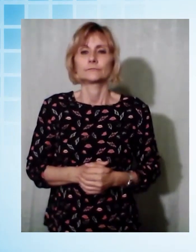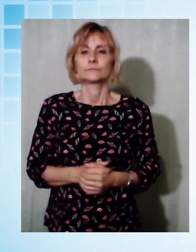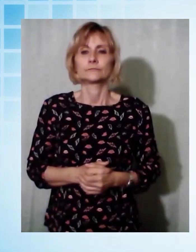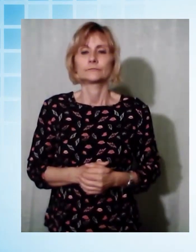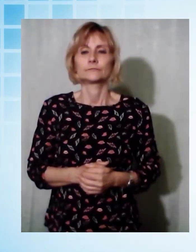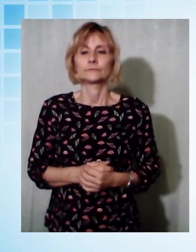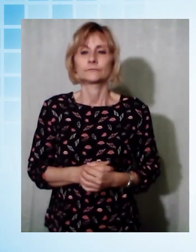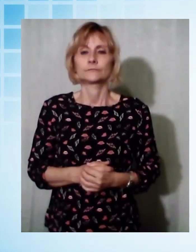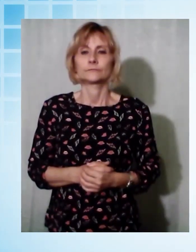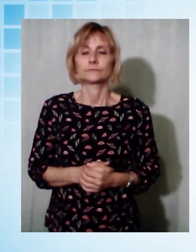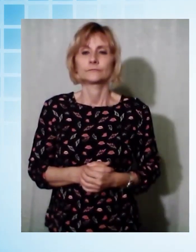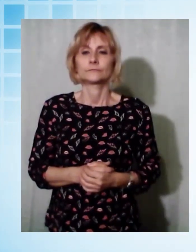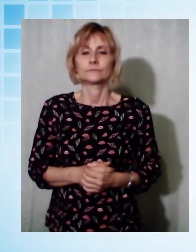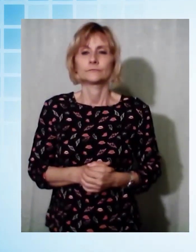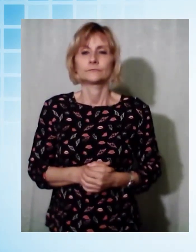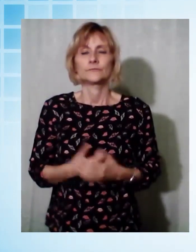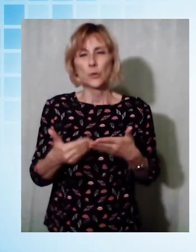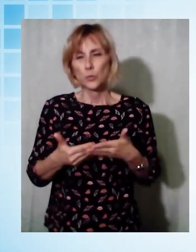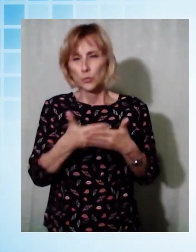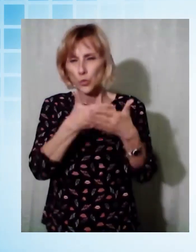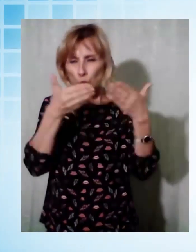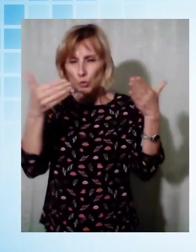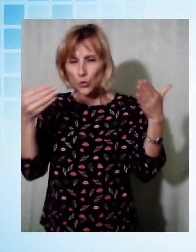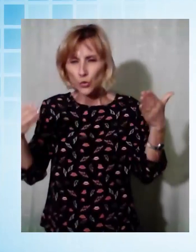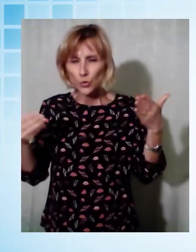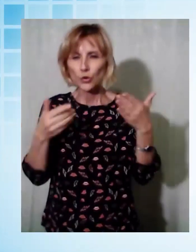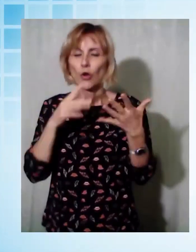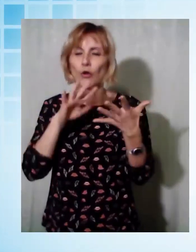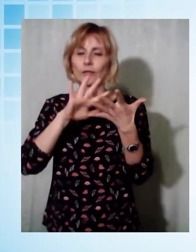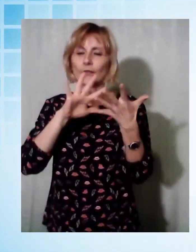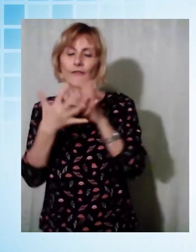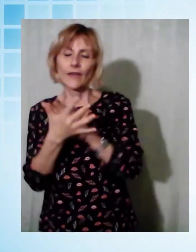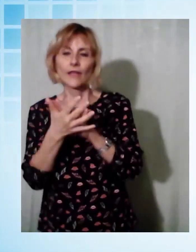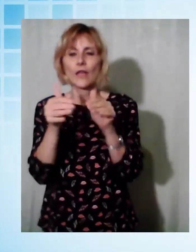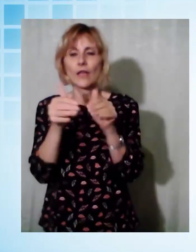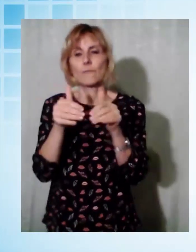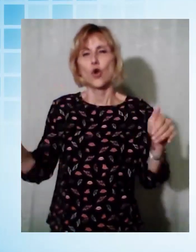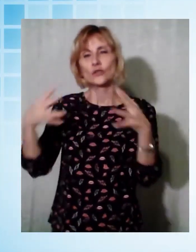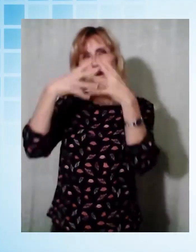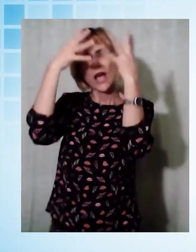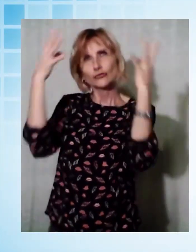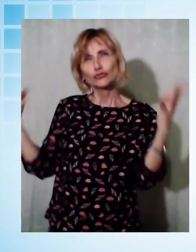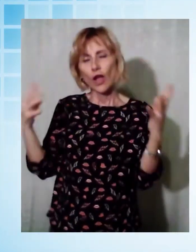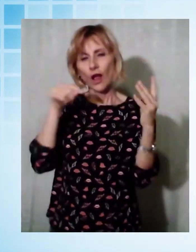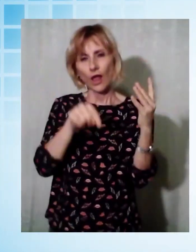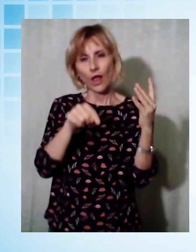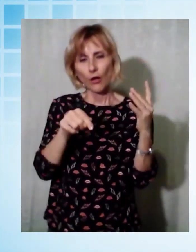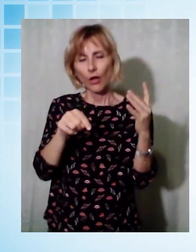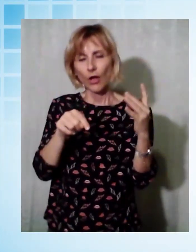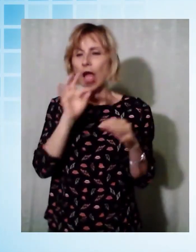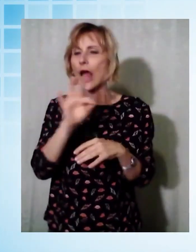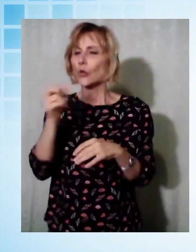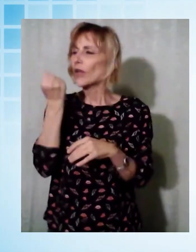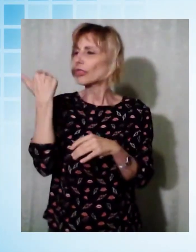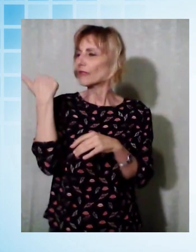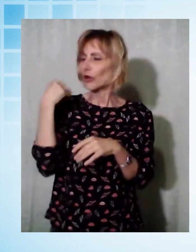Qualche timido accenno per trasformare il muro in una specie di galleria d'arte a cielo aperto c'era già stato qualche anno fa. Il tutto ai tempi era il 2011